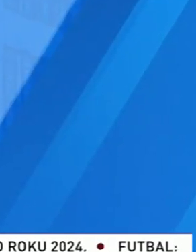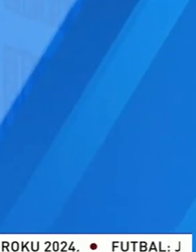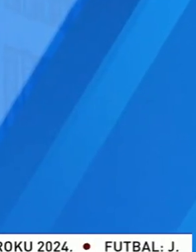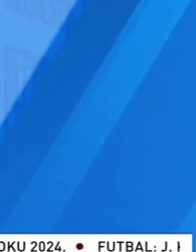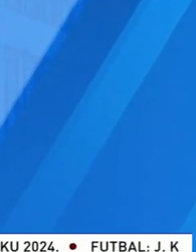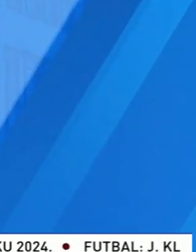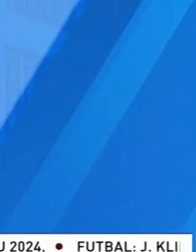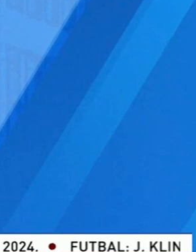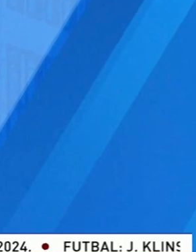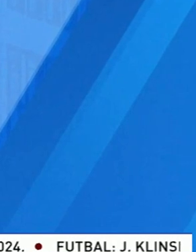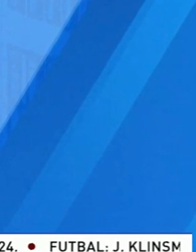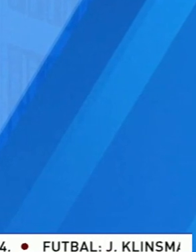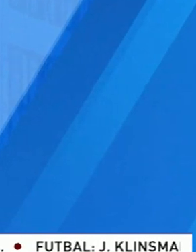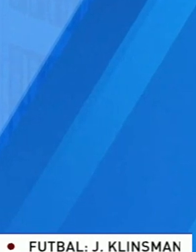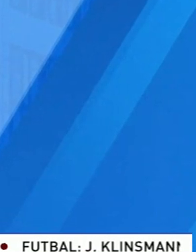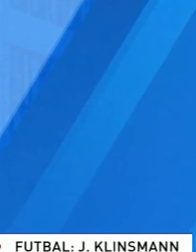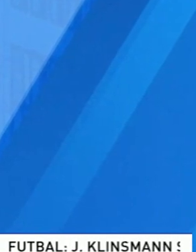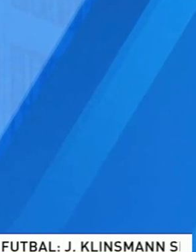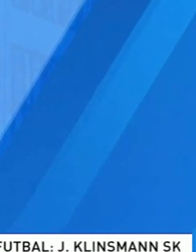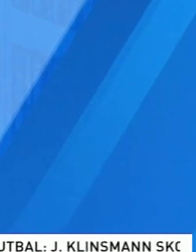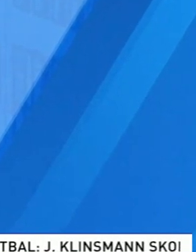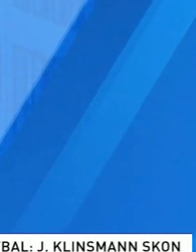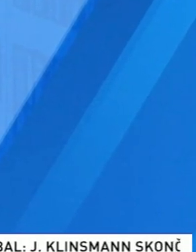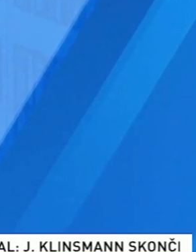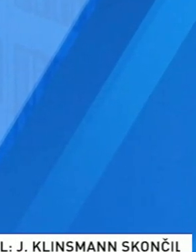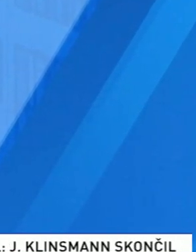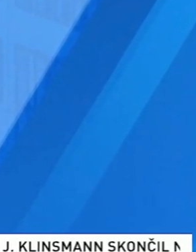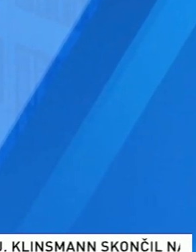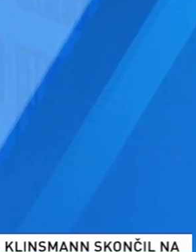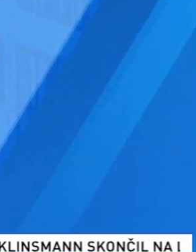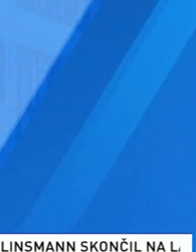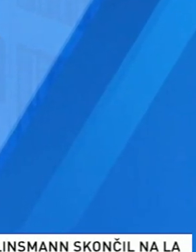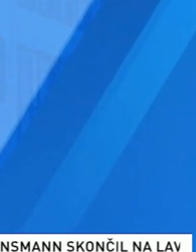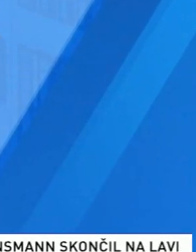Voľby do Národnej rady sa budú konať 29. februára.